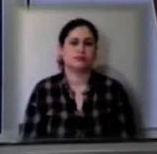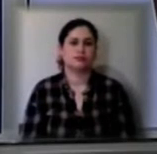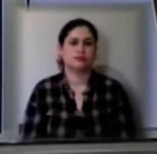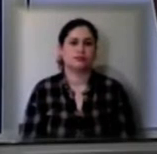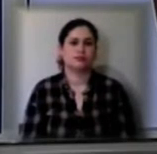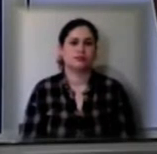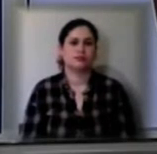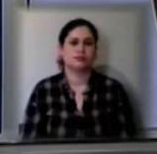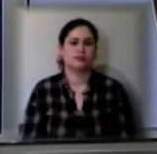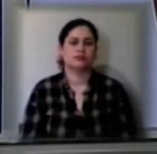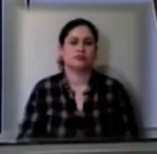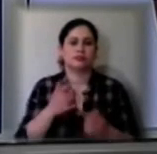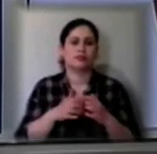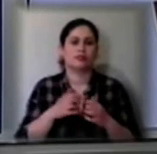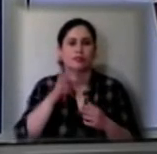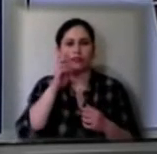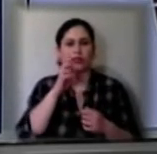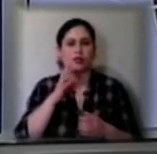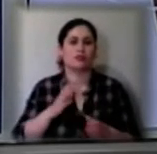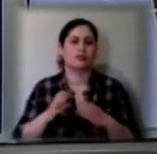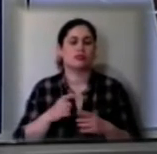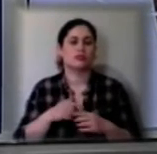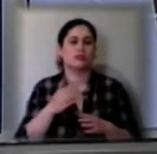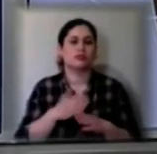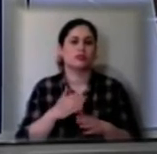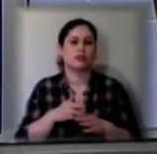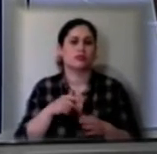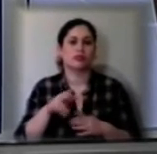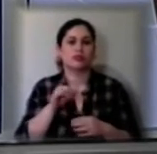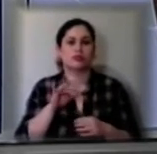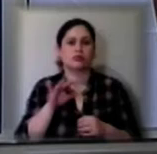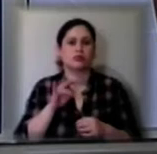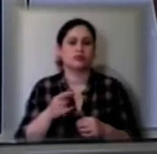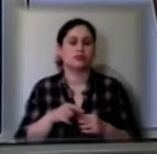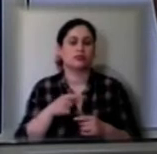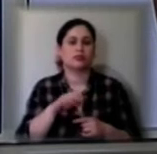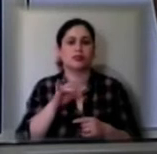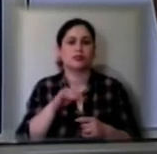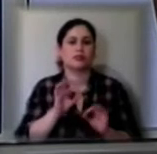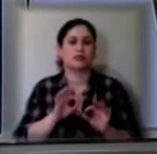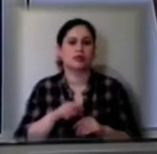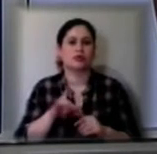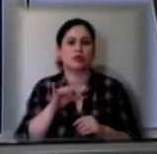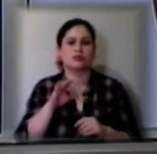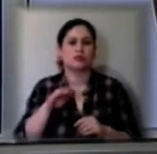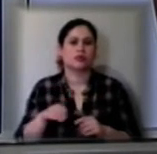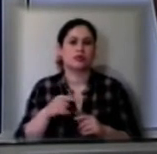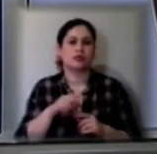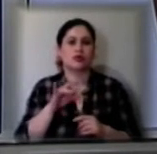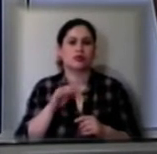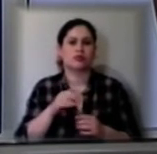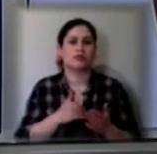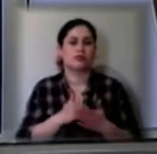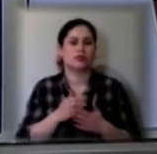Херсонський державний університет поступово виходить з карантину. У цей період, розказав кореспондентам Суспільного ректору вишу Олександр